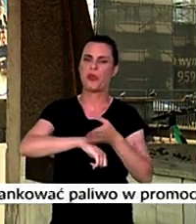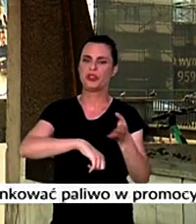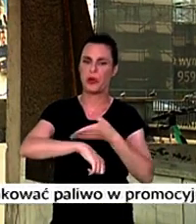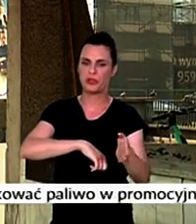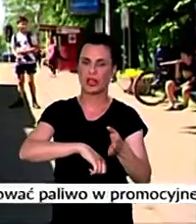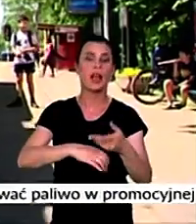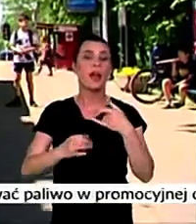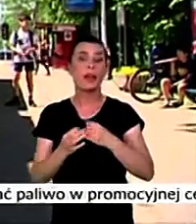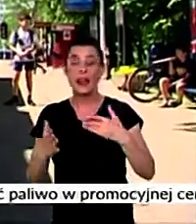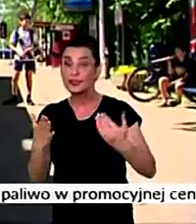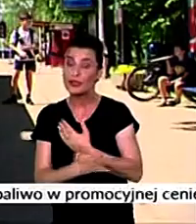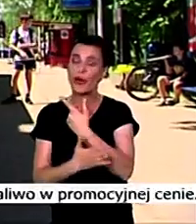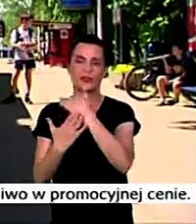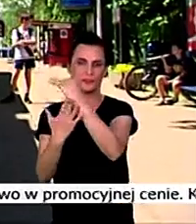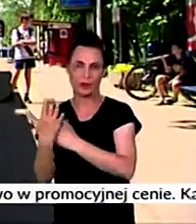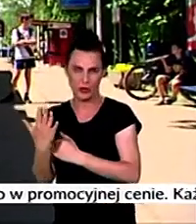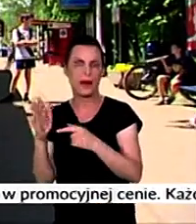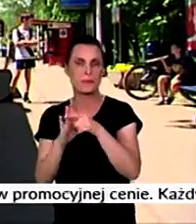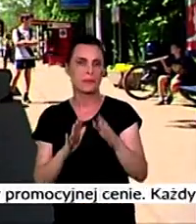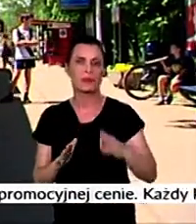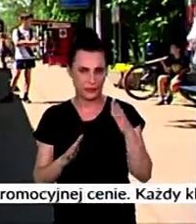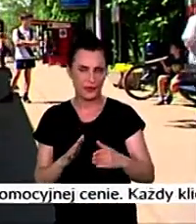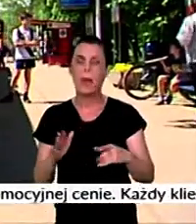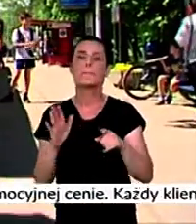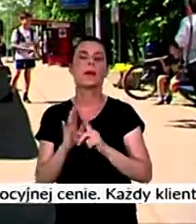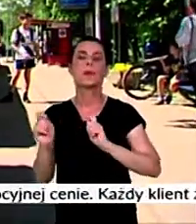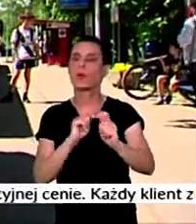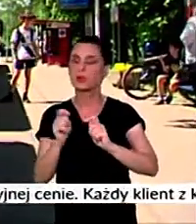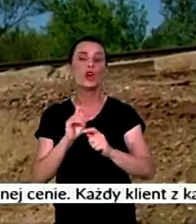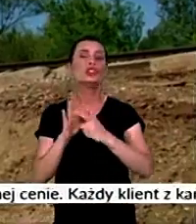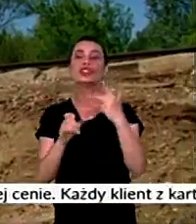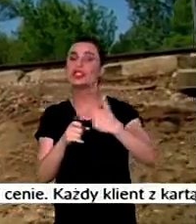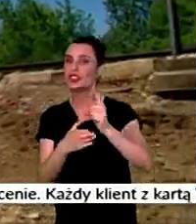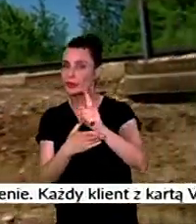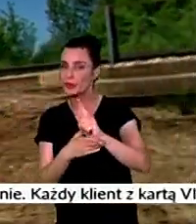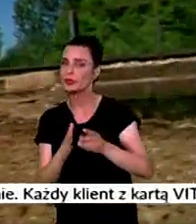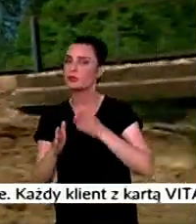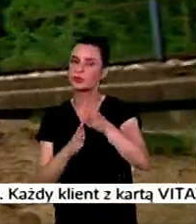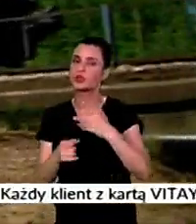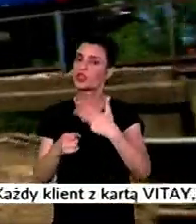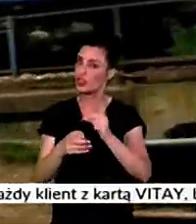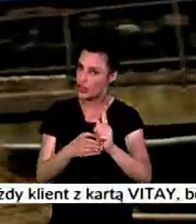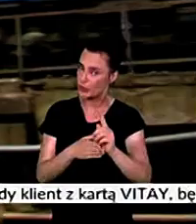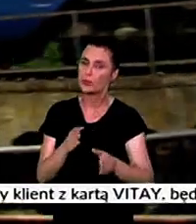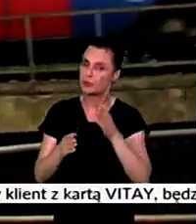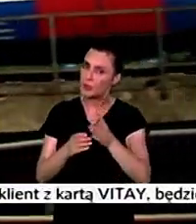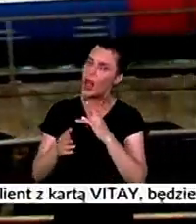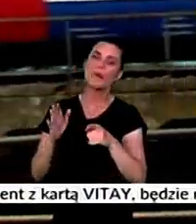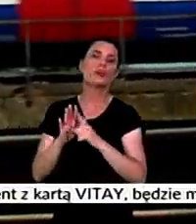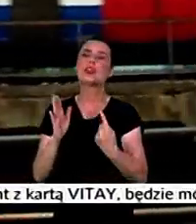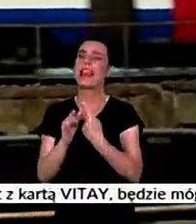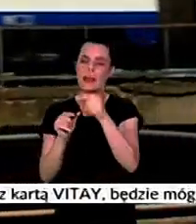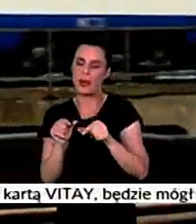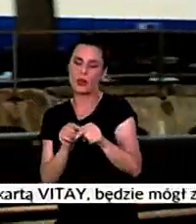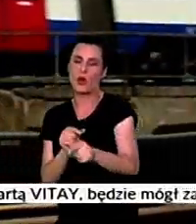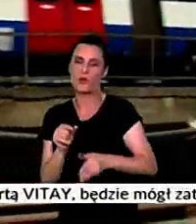Od dziś nowy rozkład jazdy pociągów. Te kursować będą co 30 minut. Te zmiany mają związek z jednotorowym